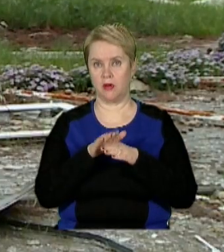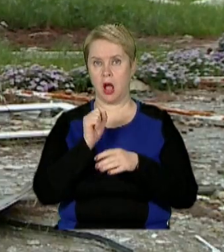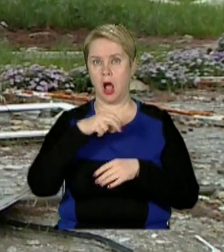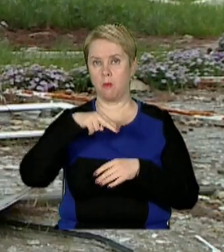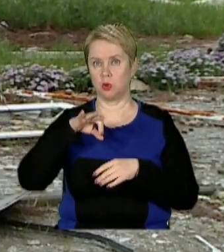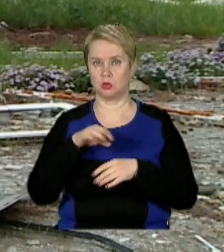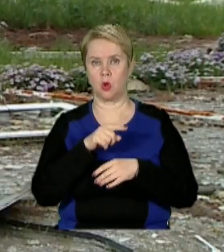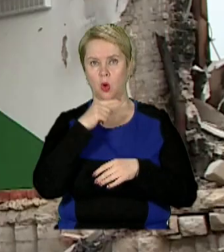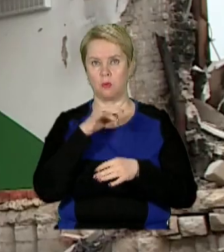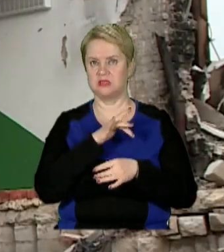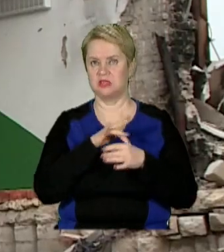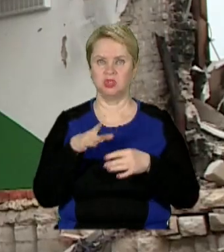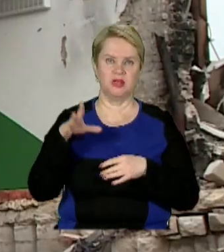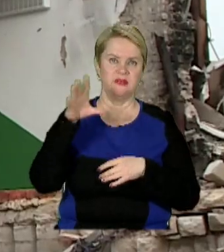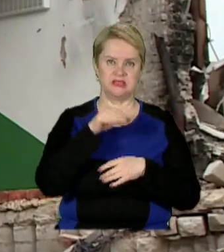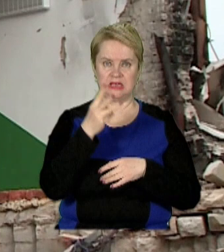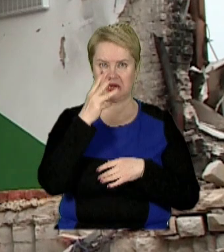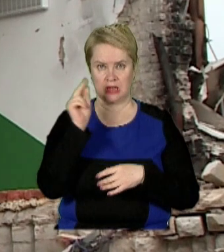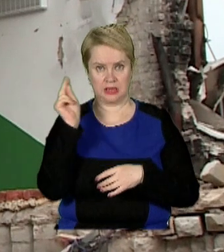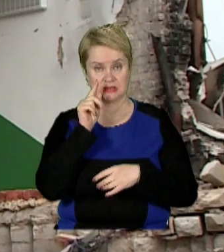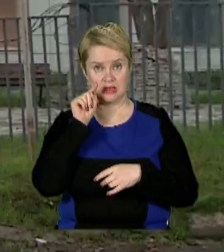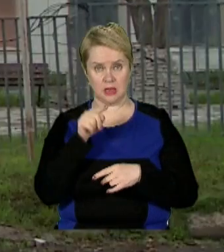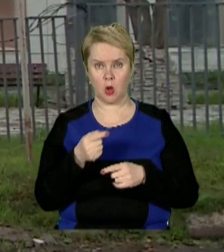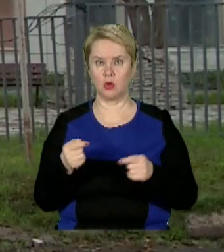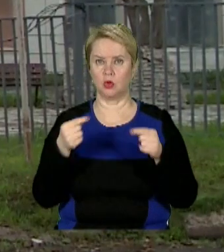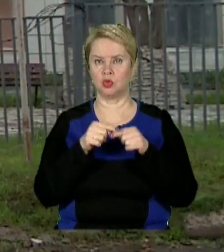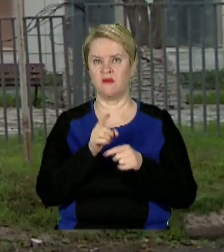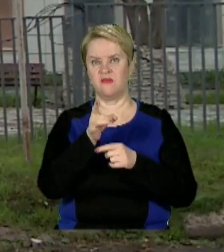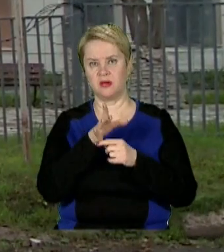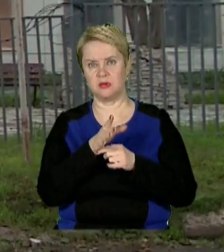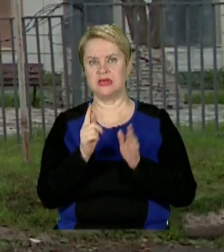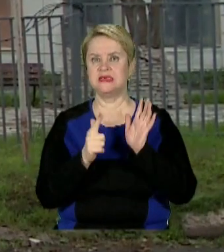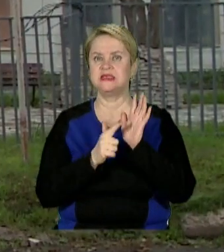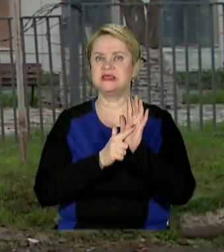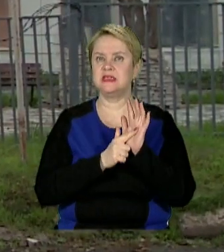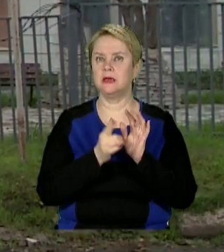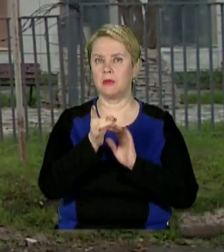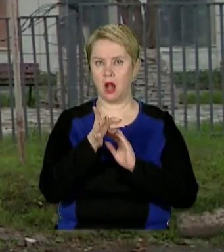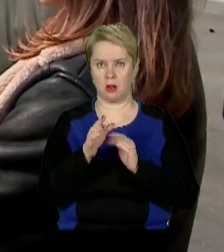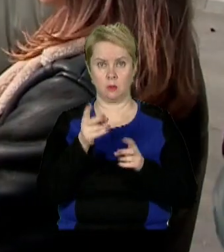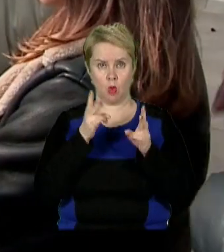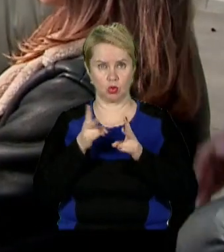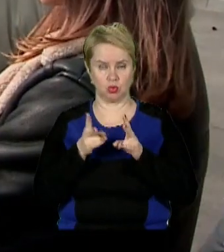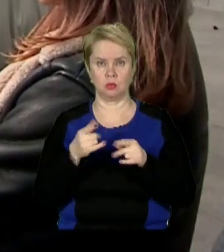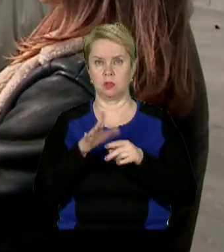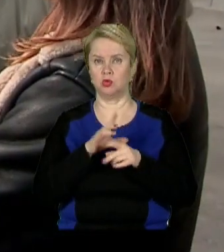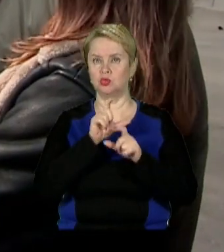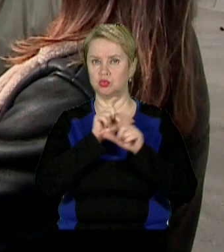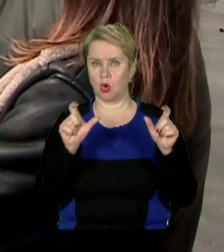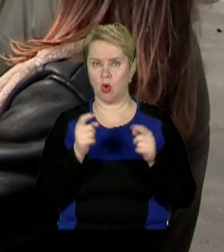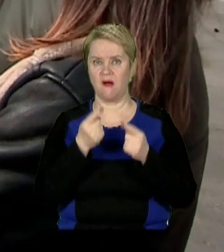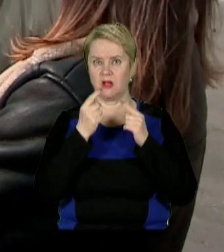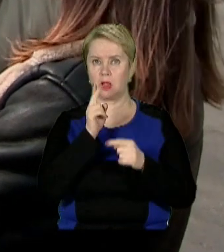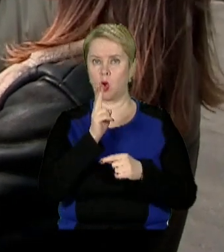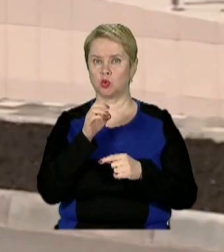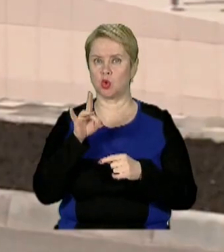Апостолому окупанти знищили усі три ліцеї. На них одночасно випустили аж сім ракет. Значних пошкоджень дістала і школа у